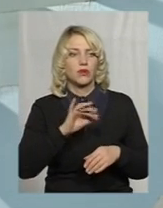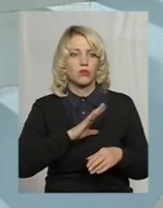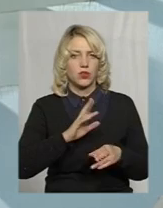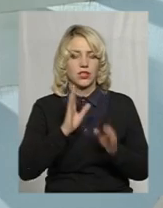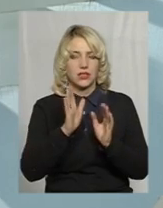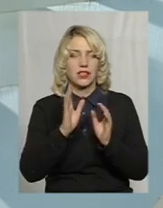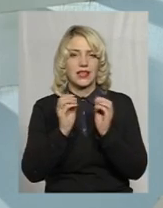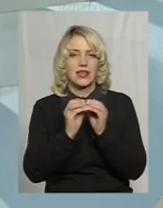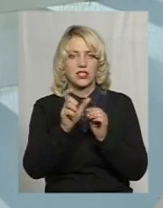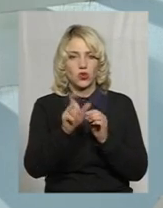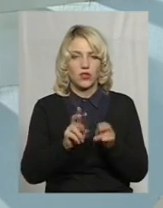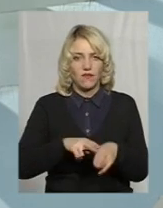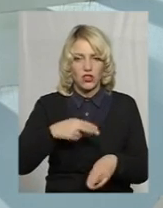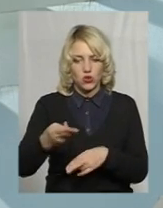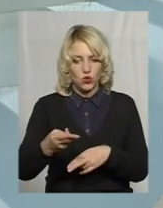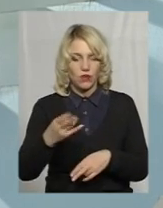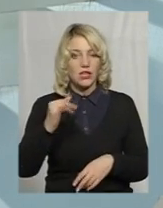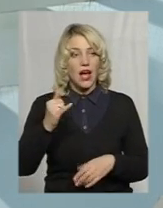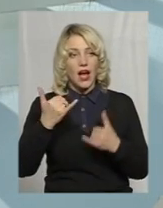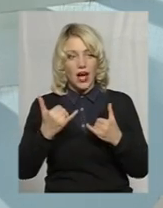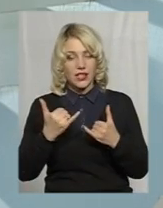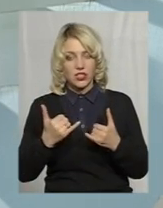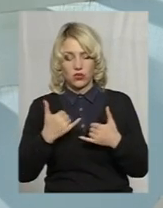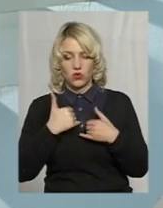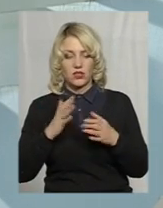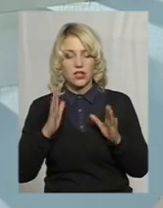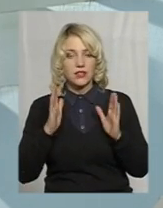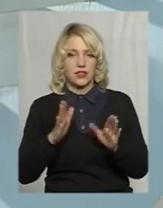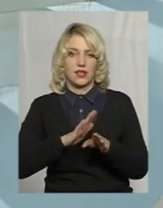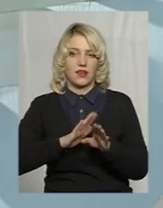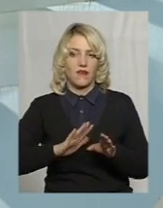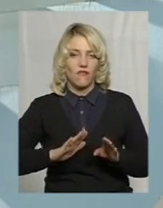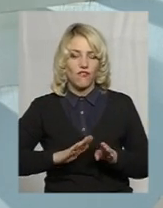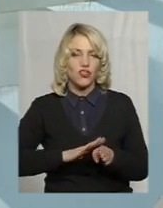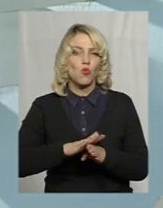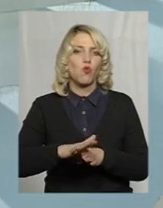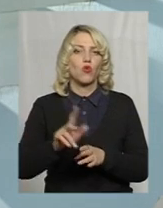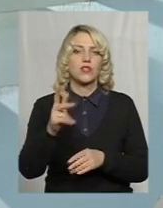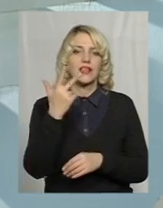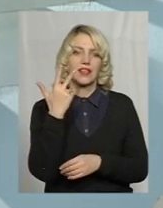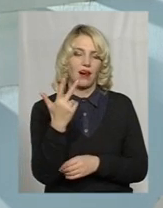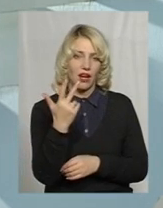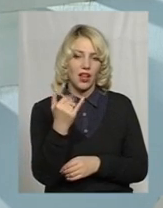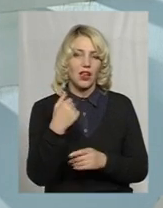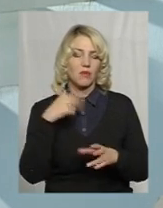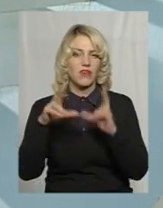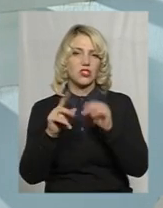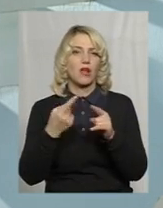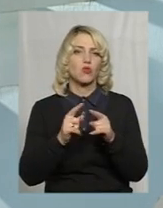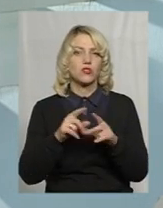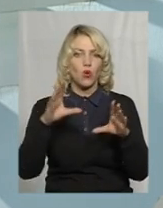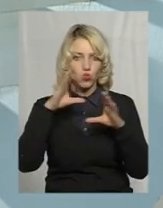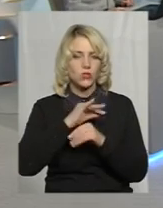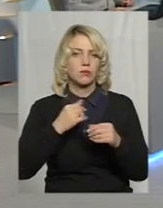багато. Але на часі у нас відбулося тільки 3 і ми рахуємо все одно, що це успіх, тому що люди пішли і